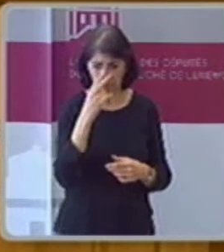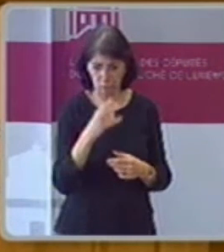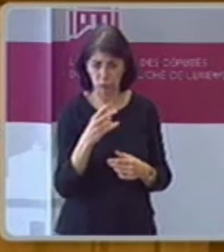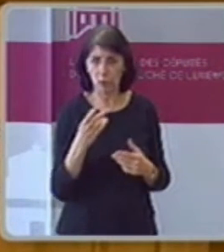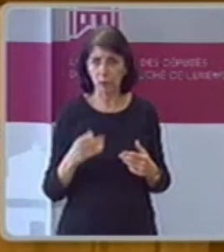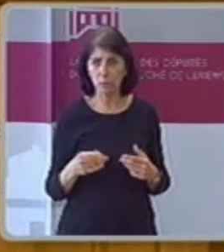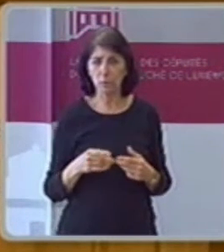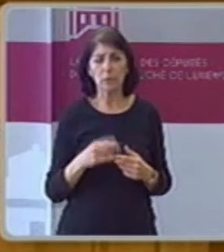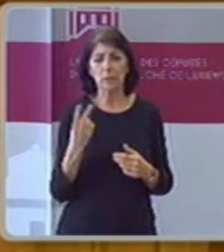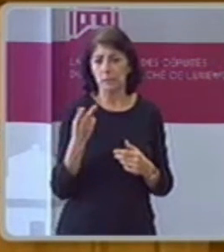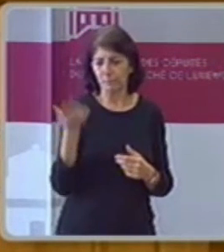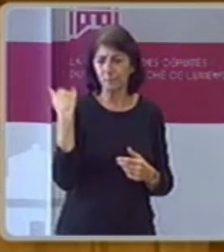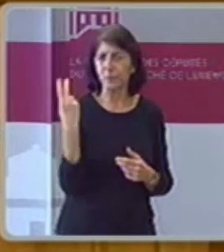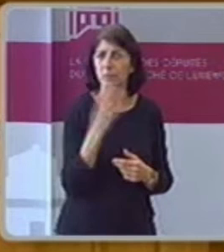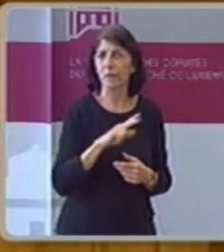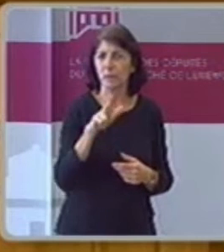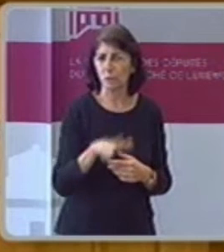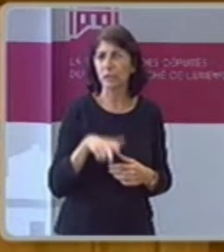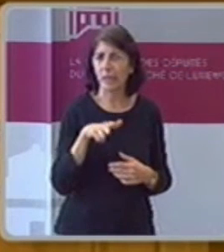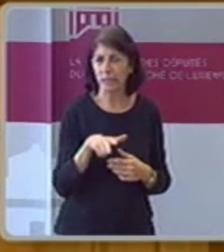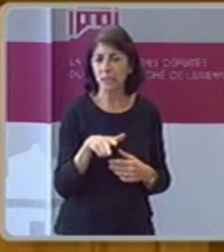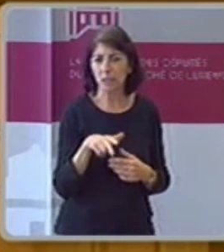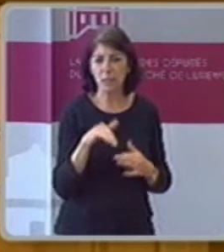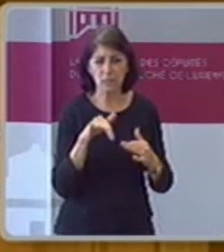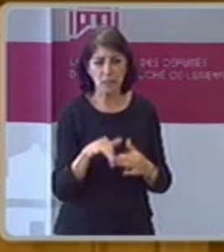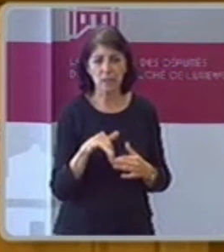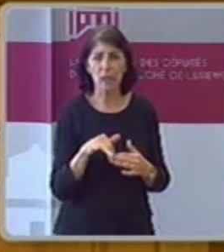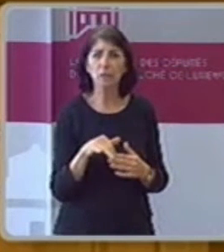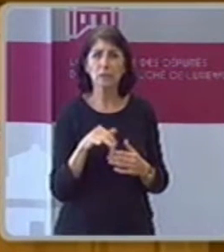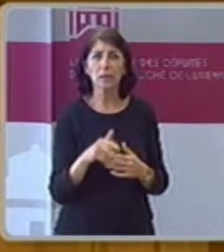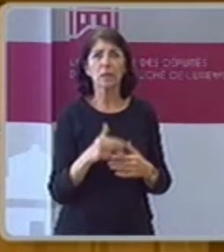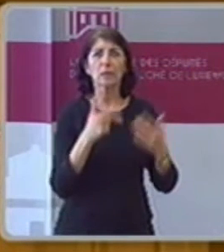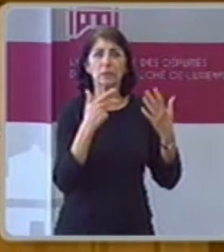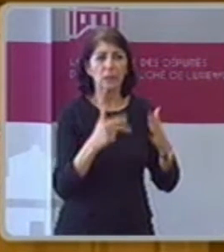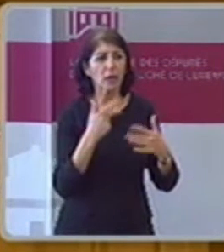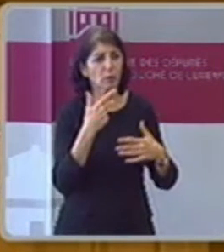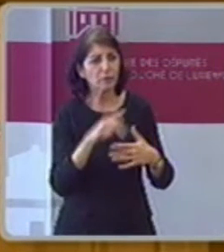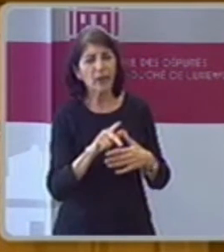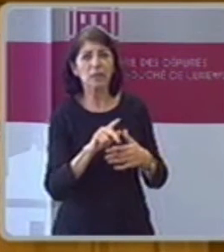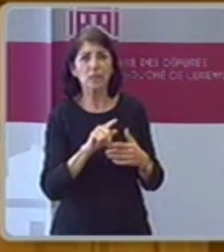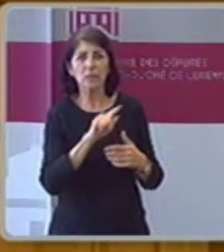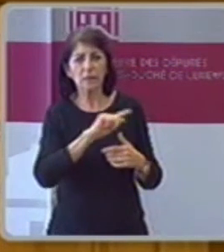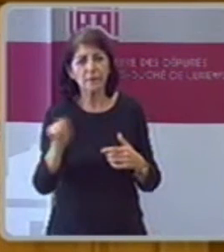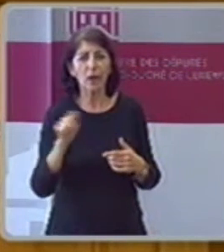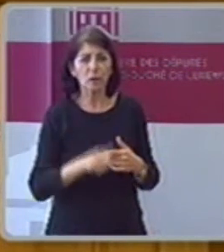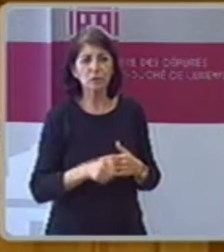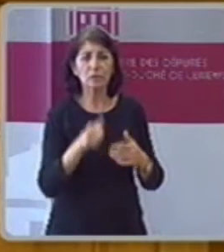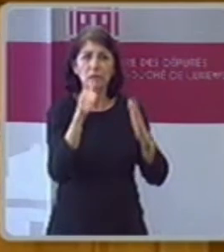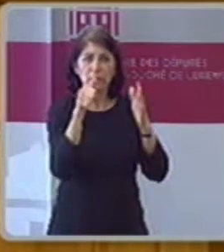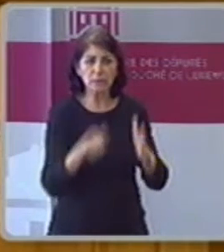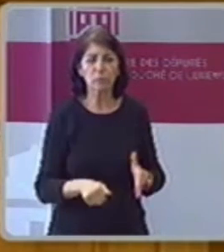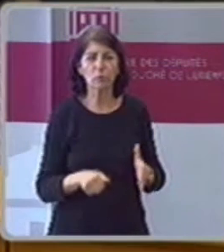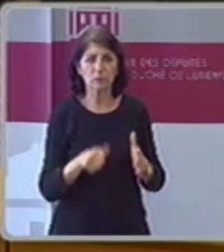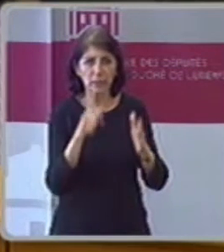Beschäftigten in Lützebüch am März 2016 414.181 Das sind